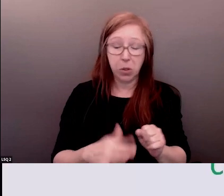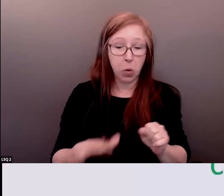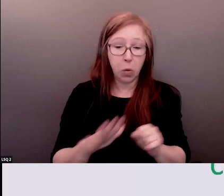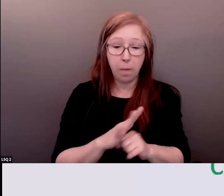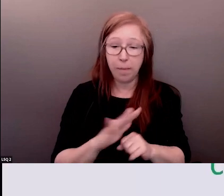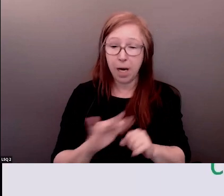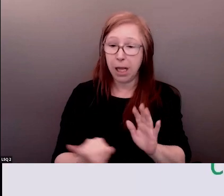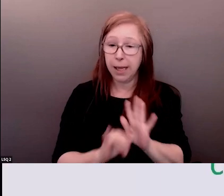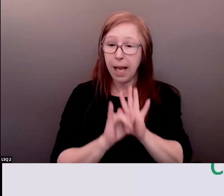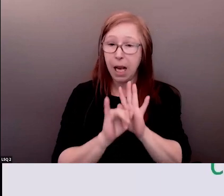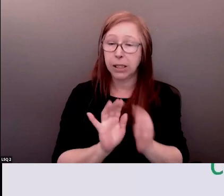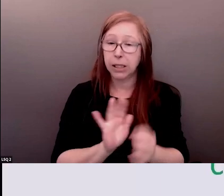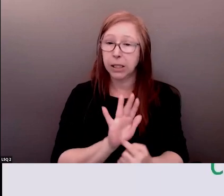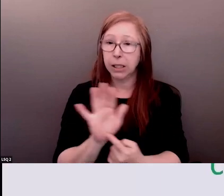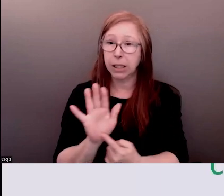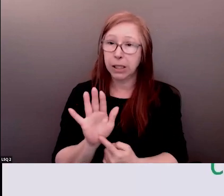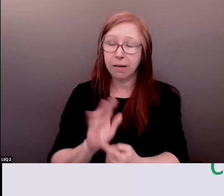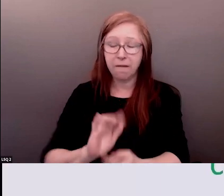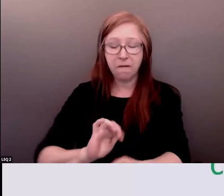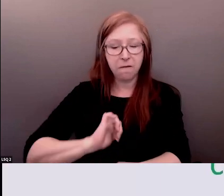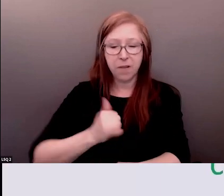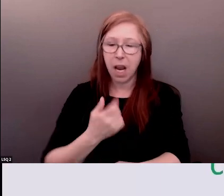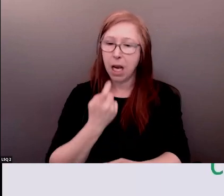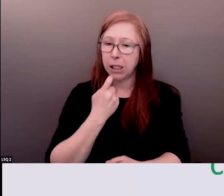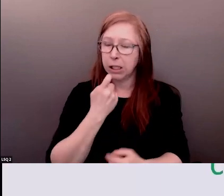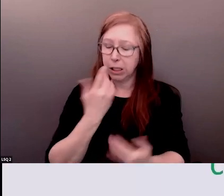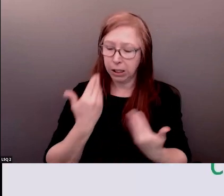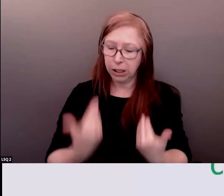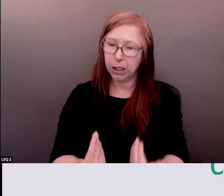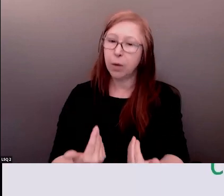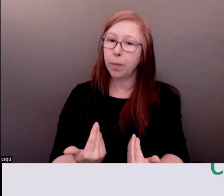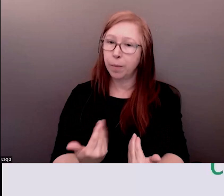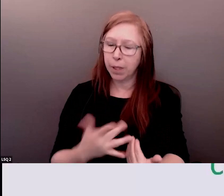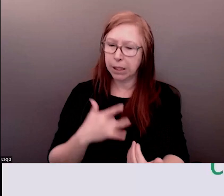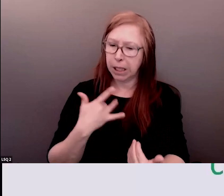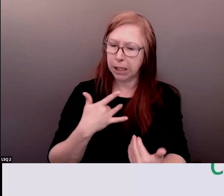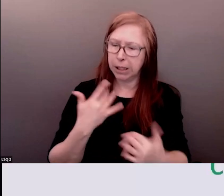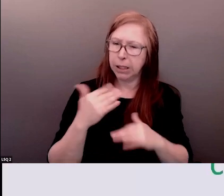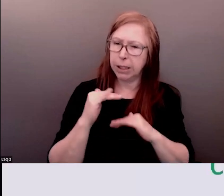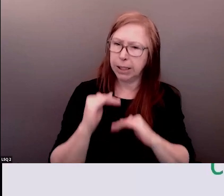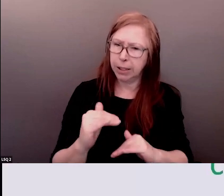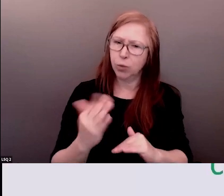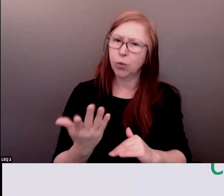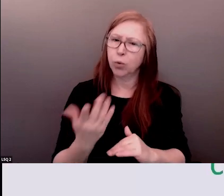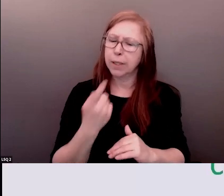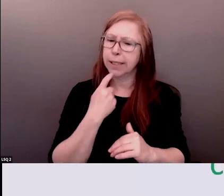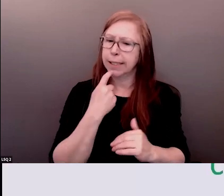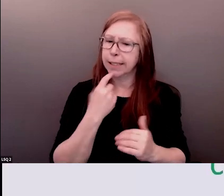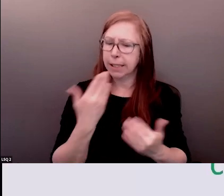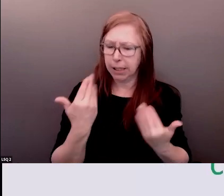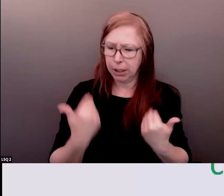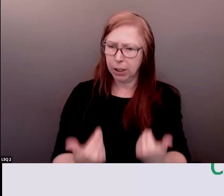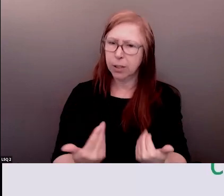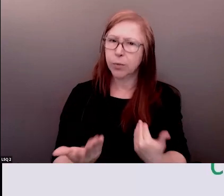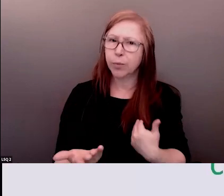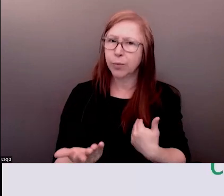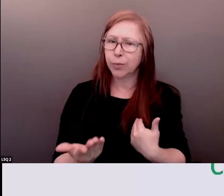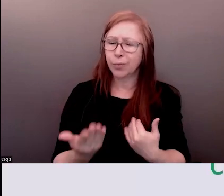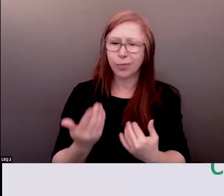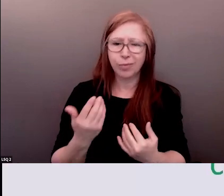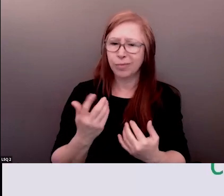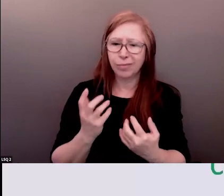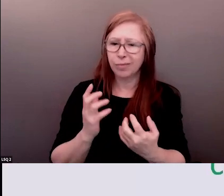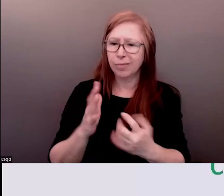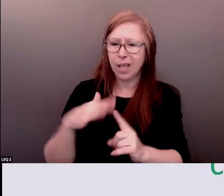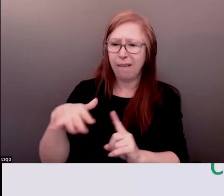la transformation nous invite à ressentir de la fierté et de l'amour à l'égard de toutes nos identités sociales et